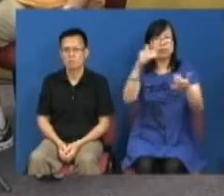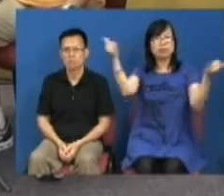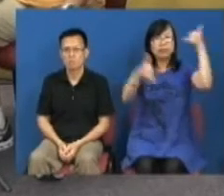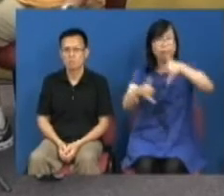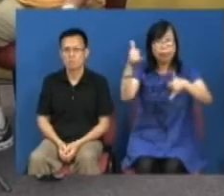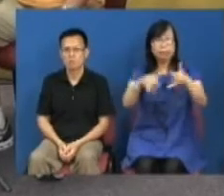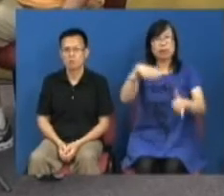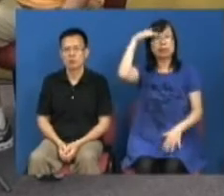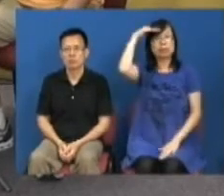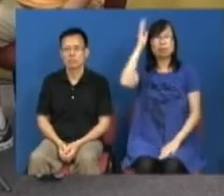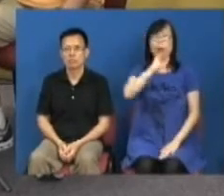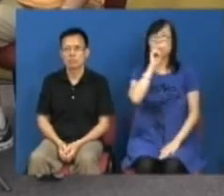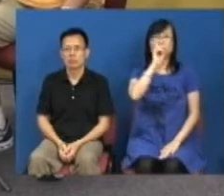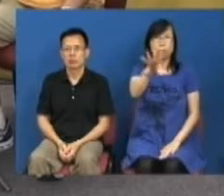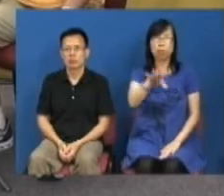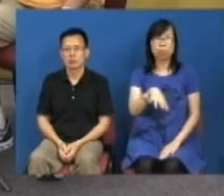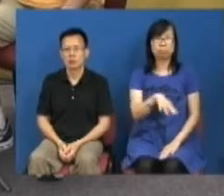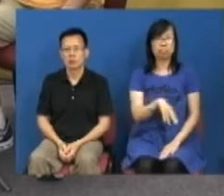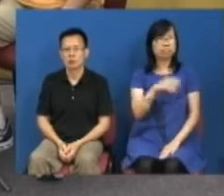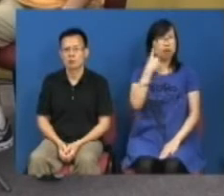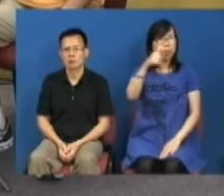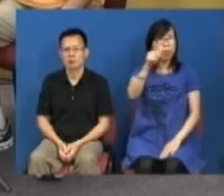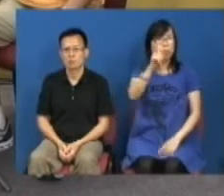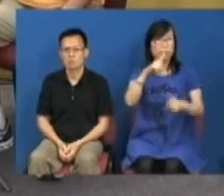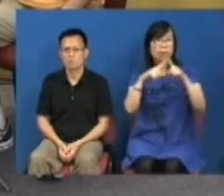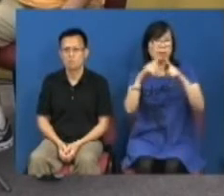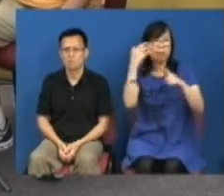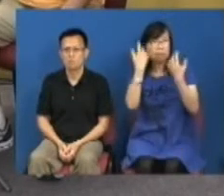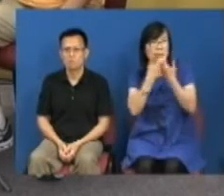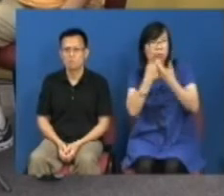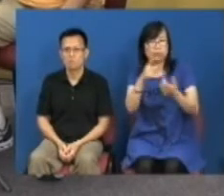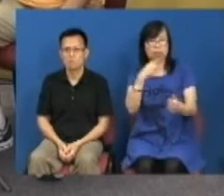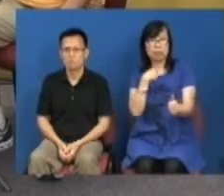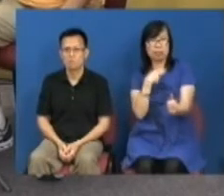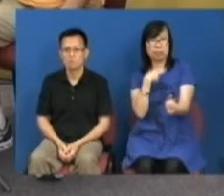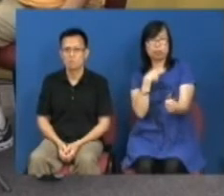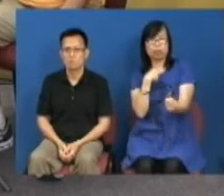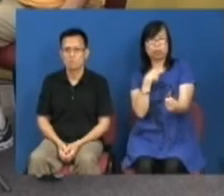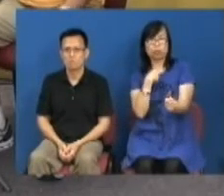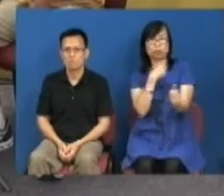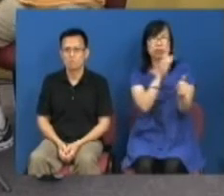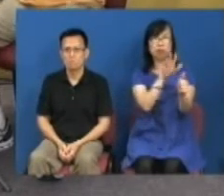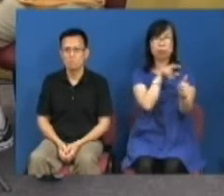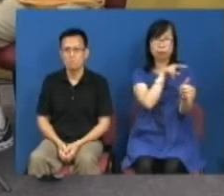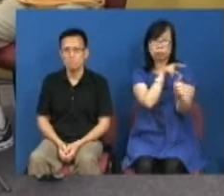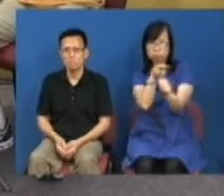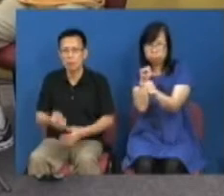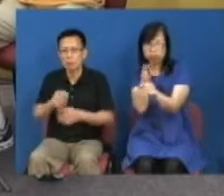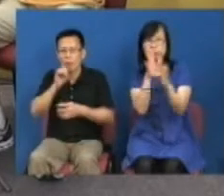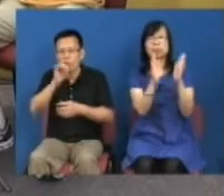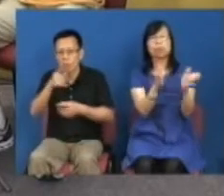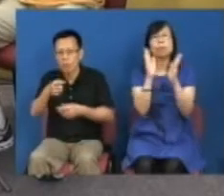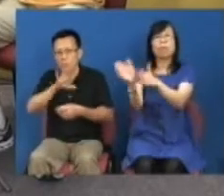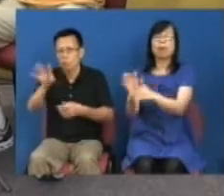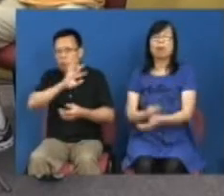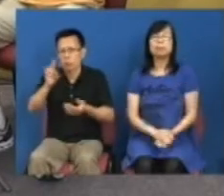但是警方是不会告诉你去到哪一个人数他就会启动这个安排所以他人数给你听都不要相信是